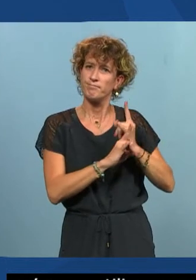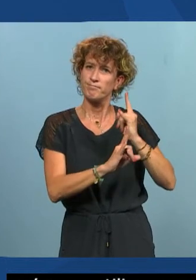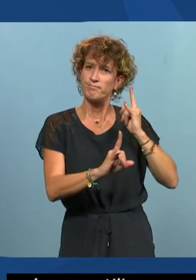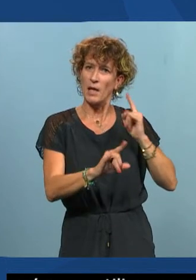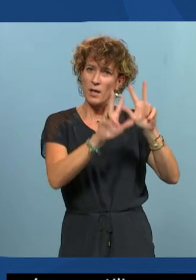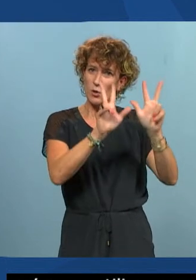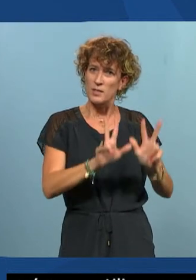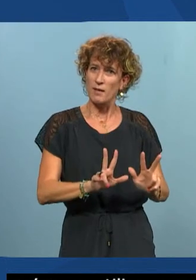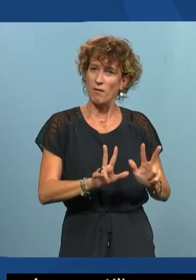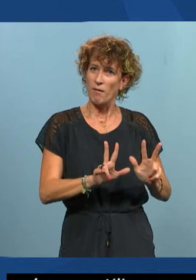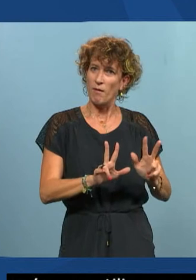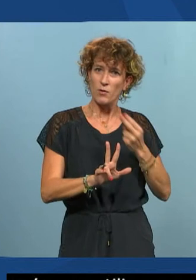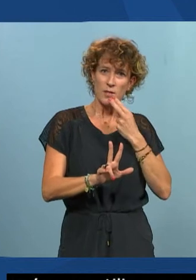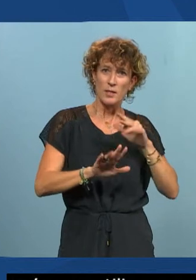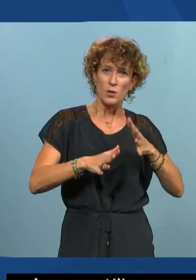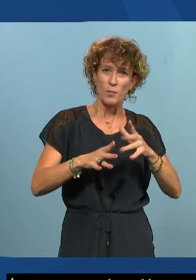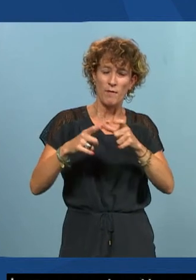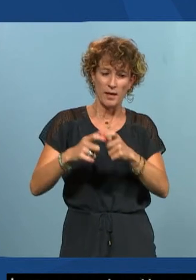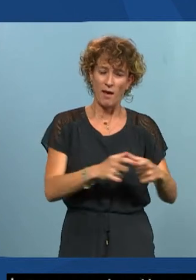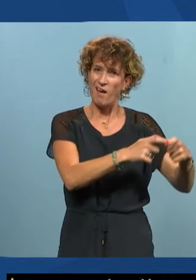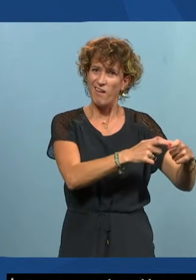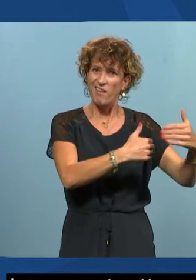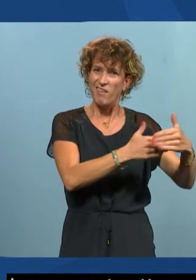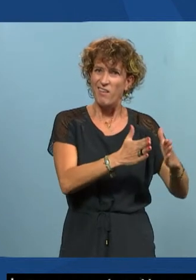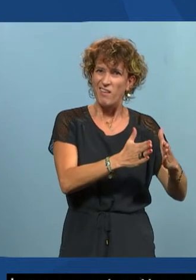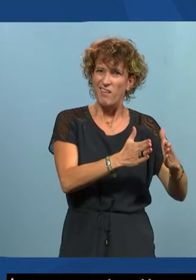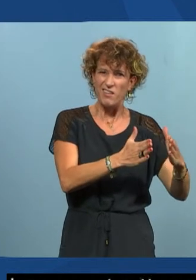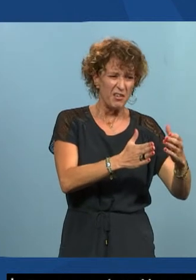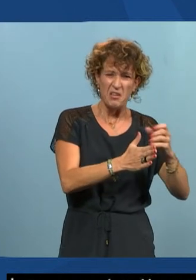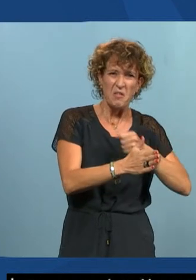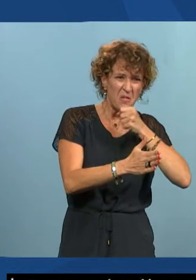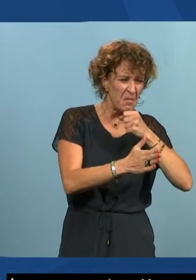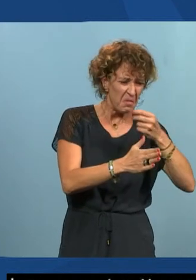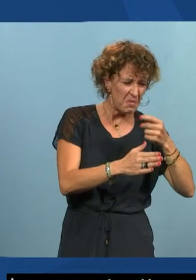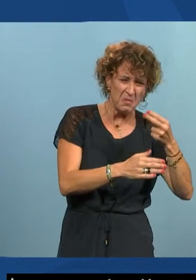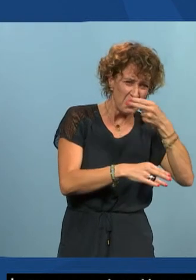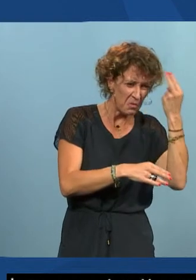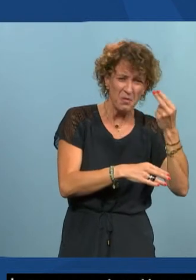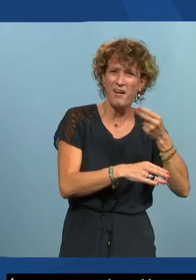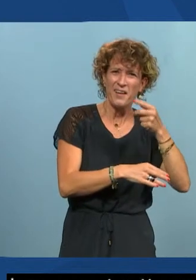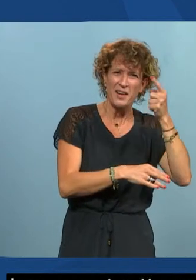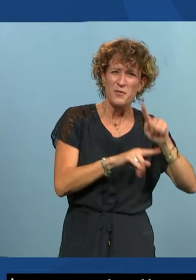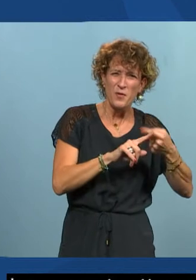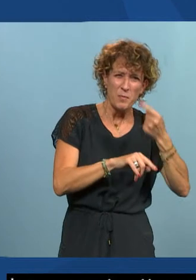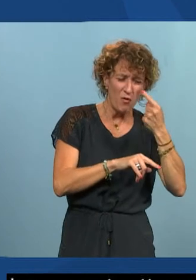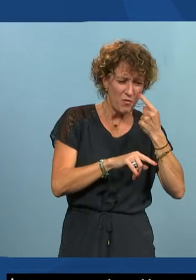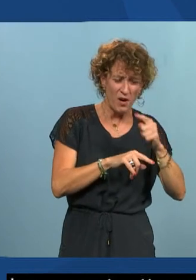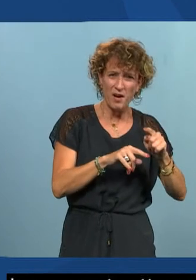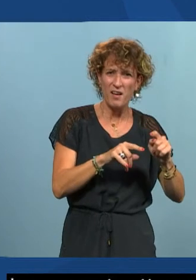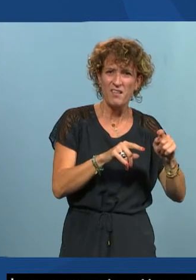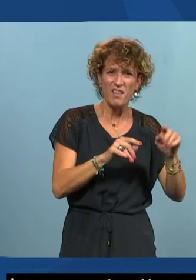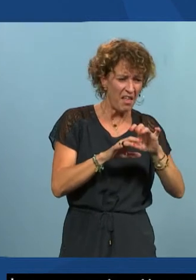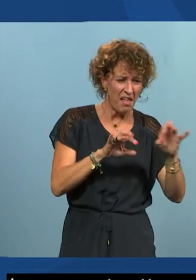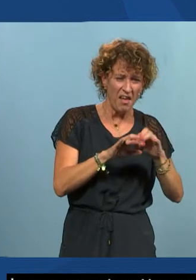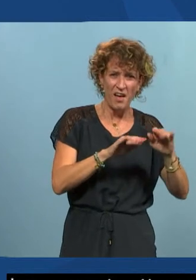ordinateur, ça se manipulait avec un terminal. En fait, c'était un truc tout noir, comme dans les vieux films, vous savez, où on voit des caractères de texte sur fond